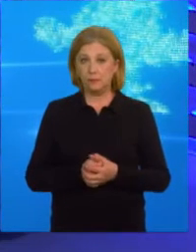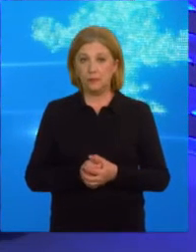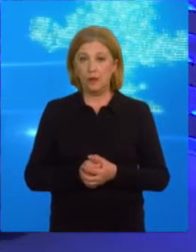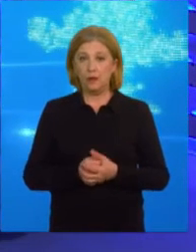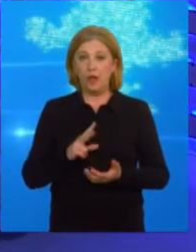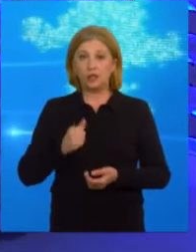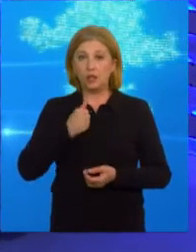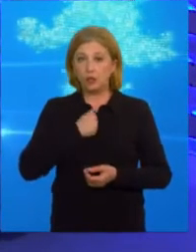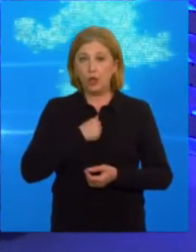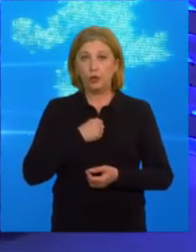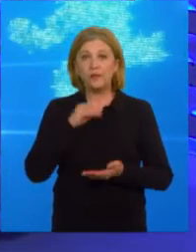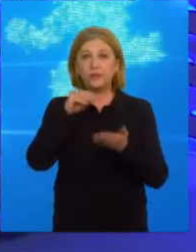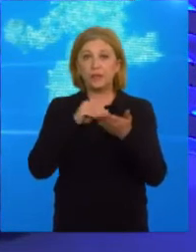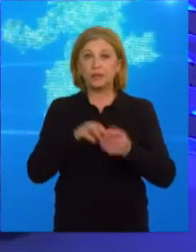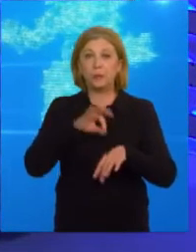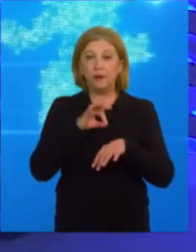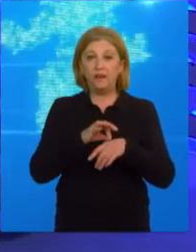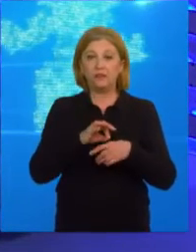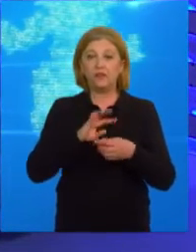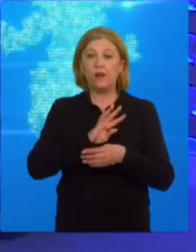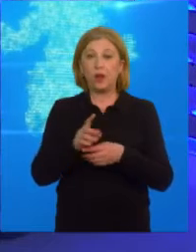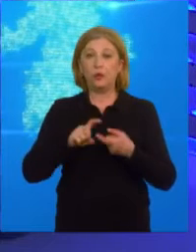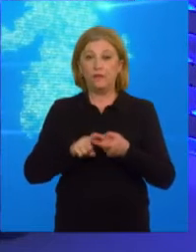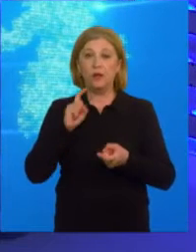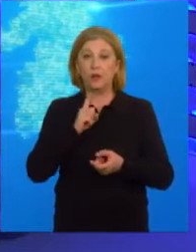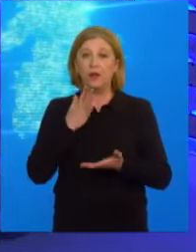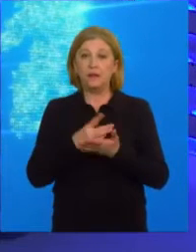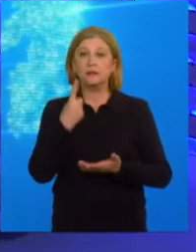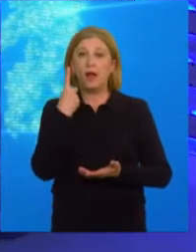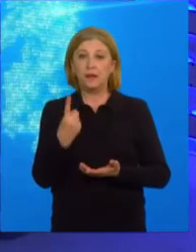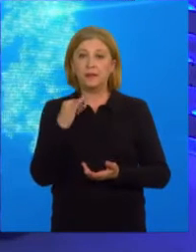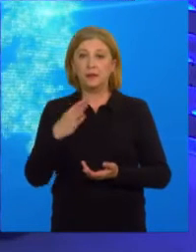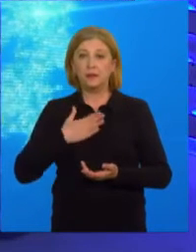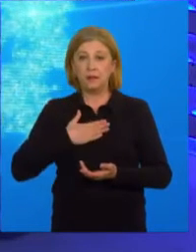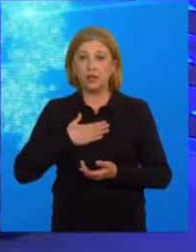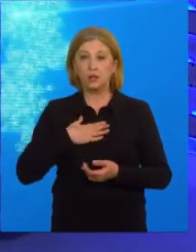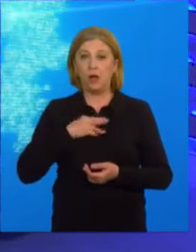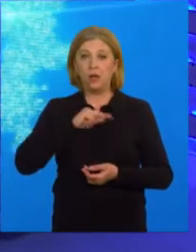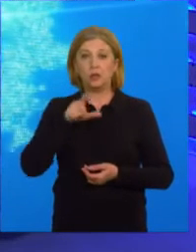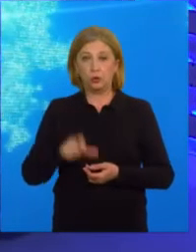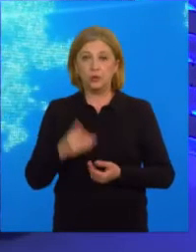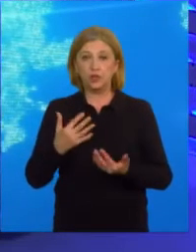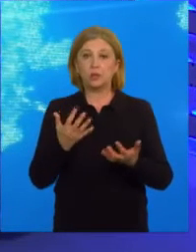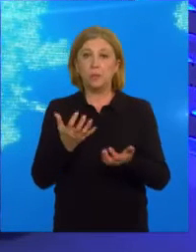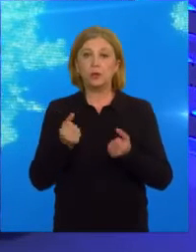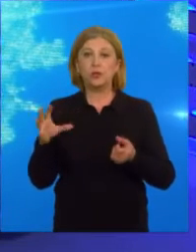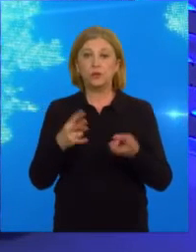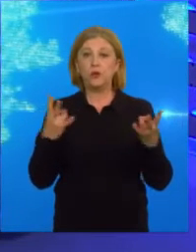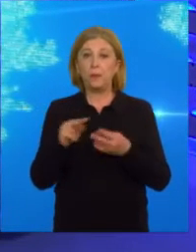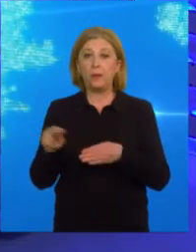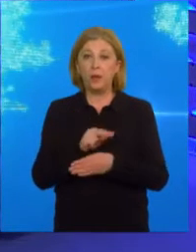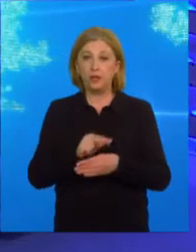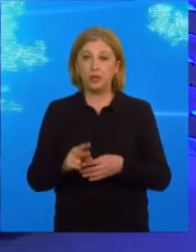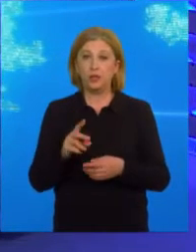К сожалению, в статистике заболевших коронавирусом на Южном Урале есть и один из наших сотрудников. Сейчас он получает все необходимое лечение,